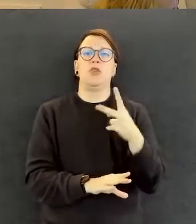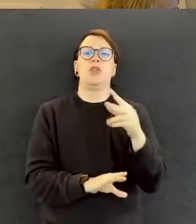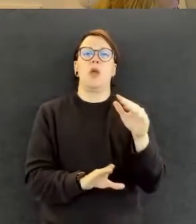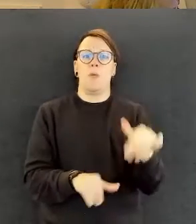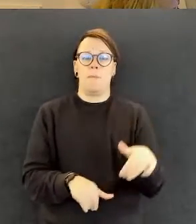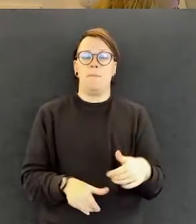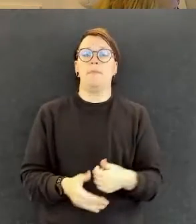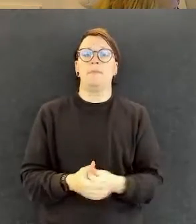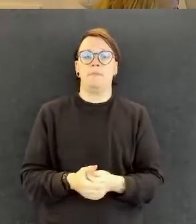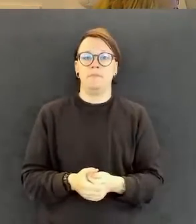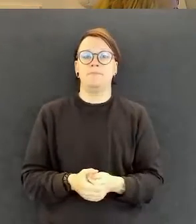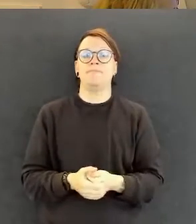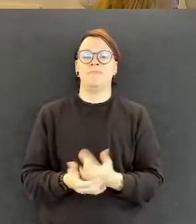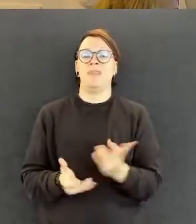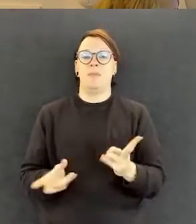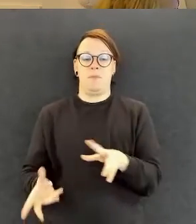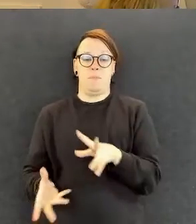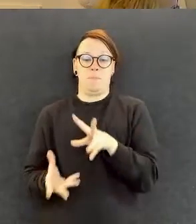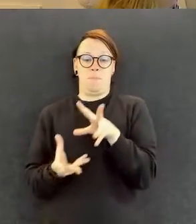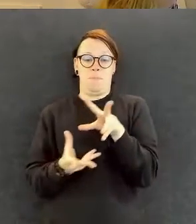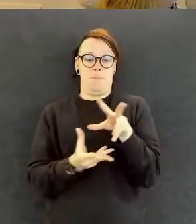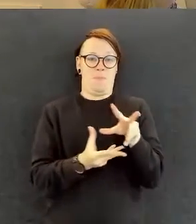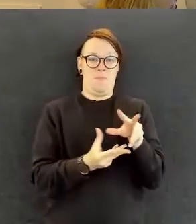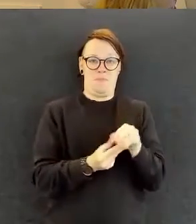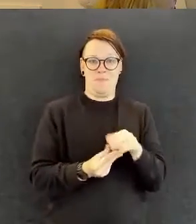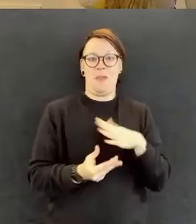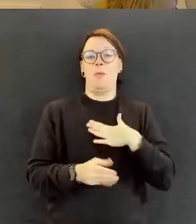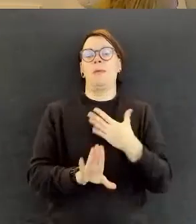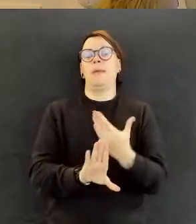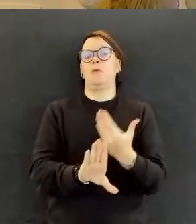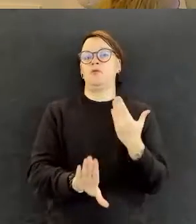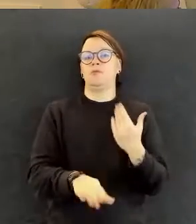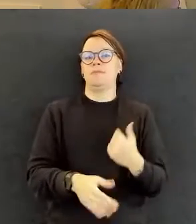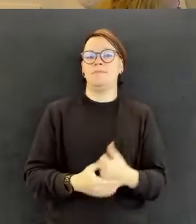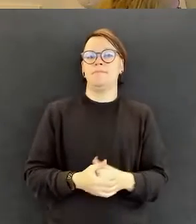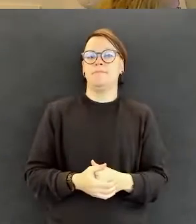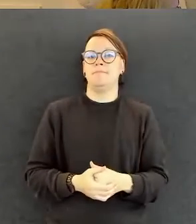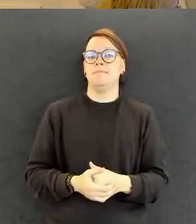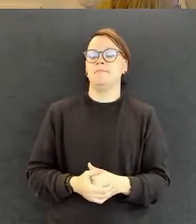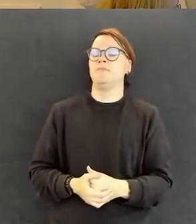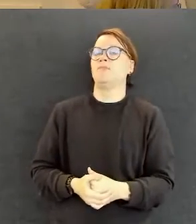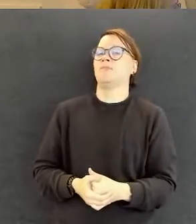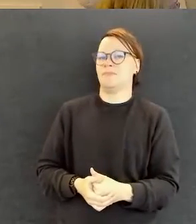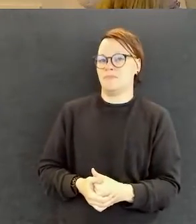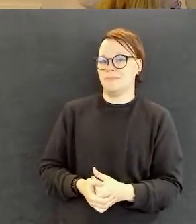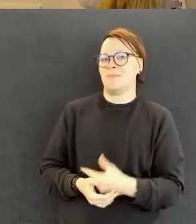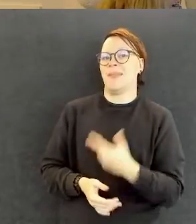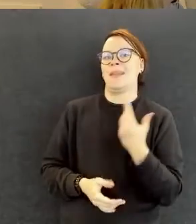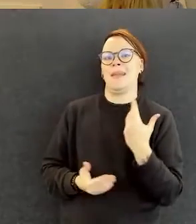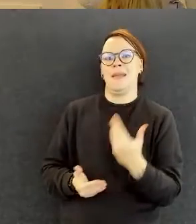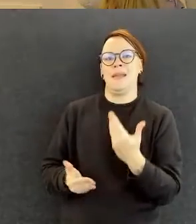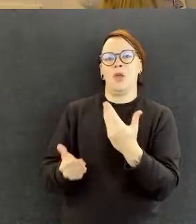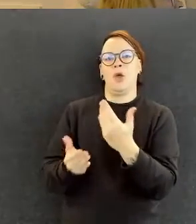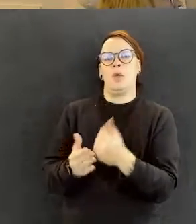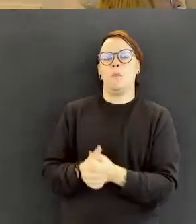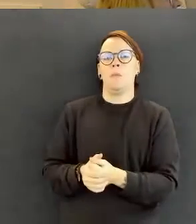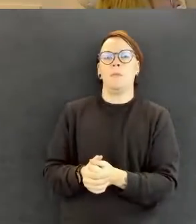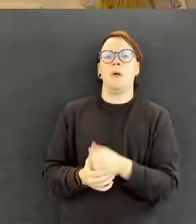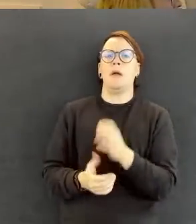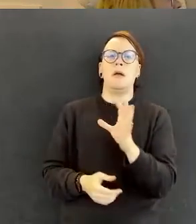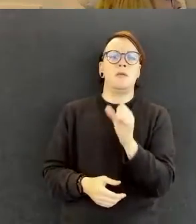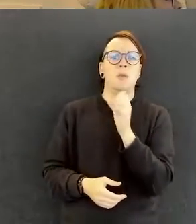Mutta tämmöinen tausta. Kiitos. Hei, kertoisitko hieman, että mitä